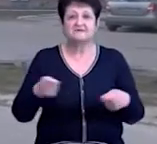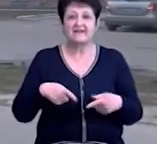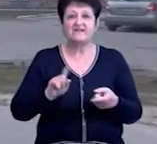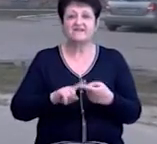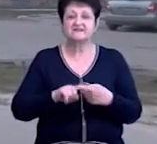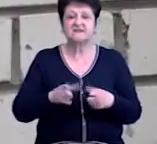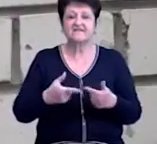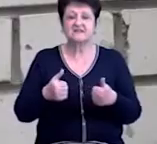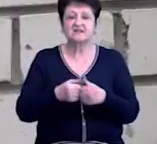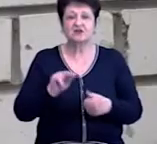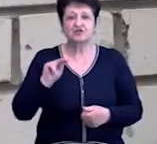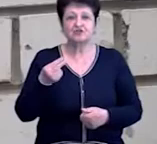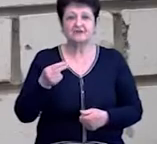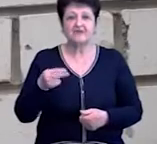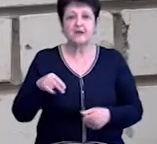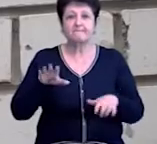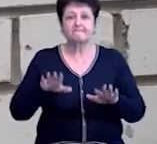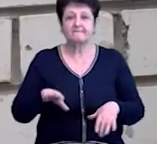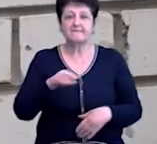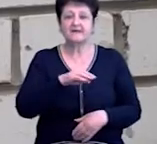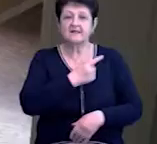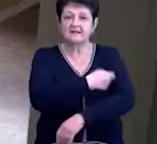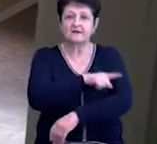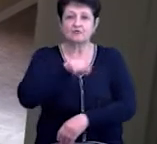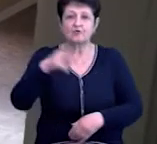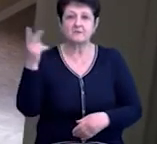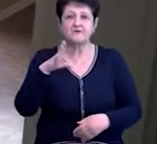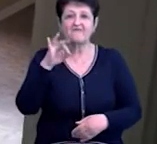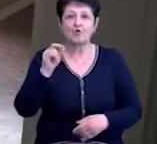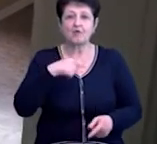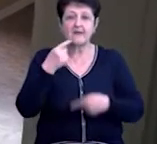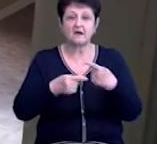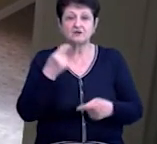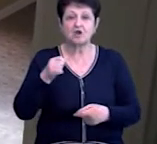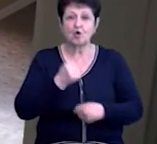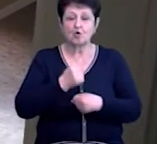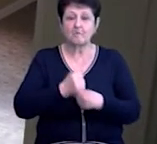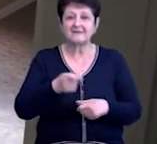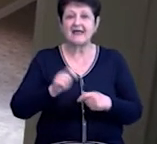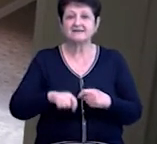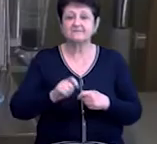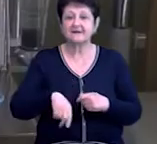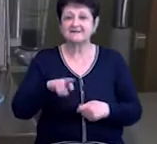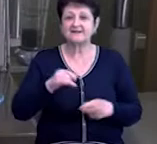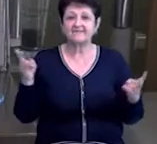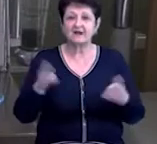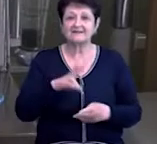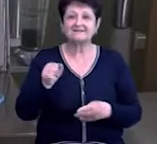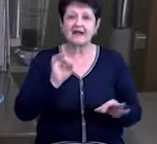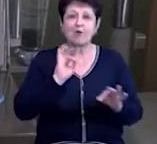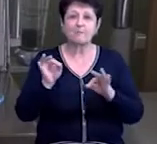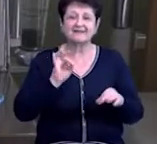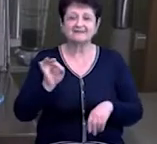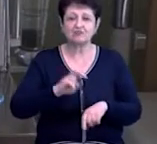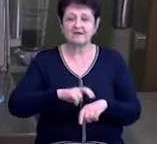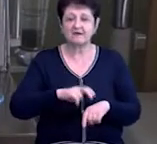інфекційного відділення Чернігівської міської лікарні номер 2 Світлана Ворона каже, робити експрес-тести варто за рекомендацією